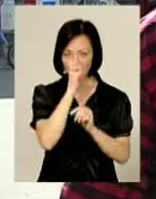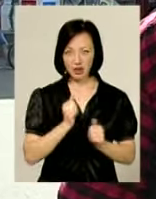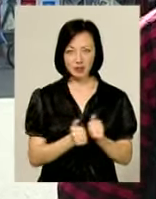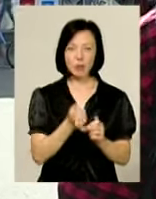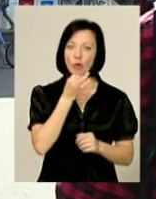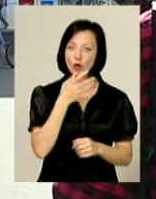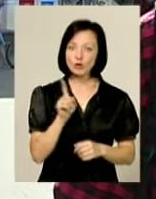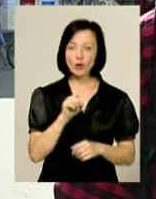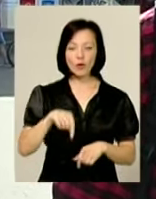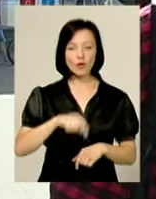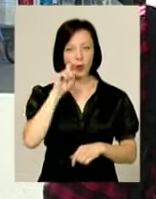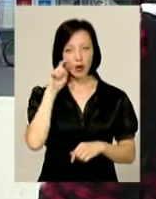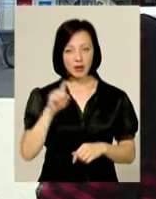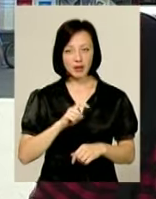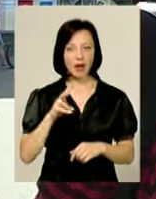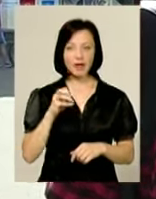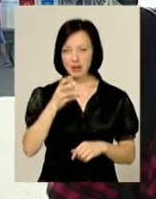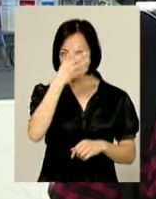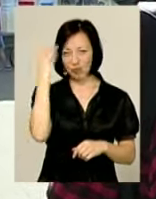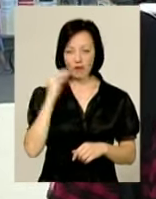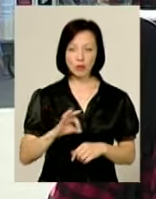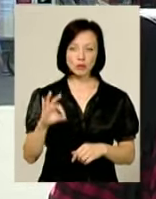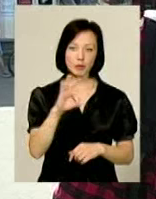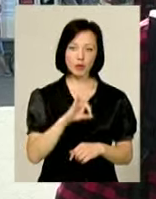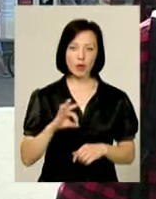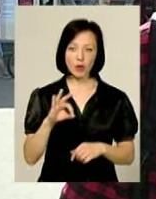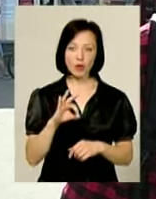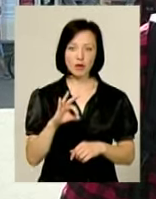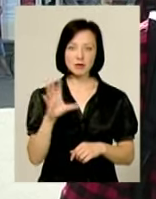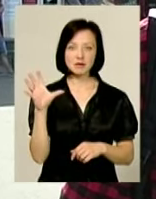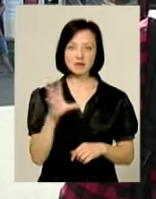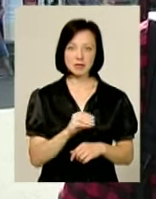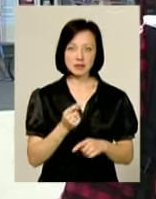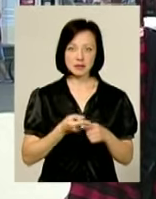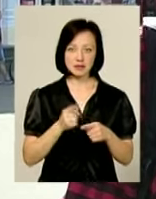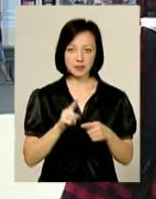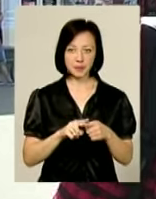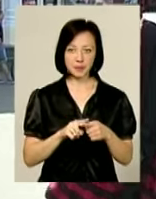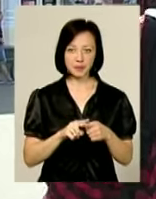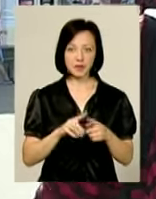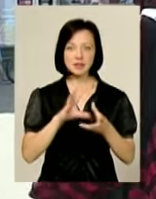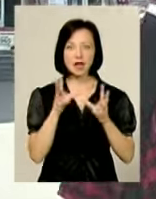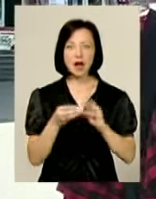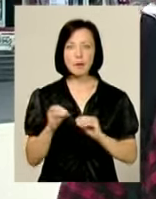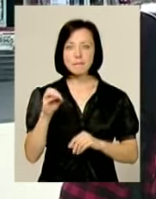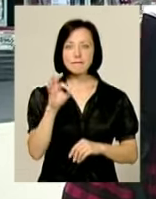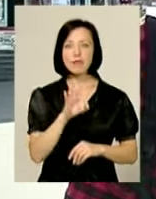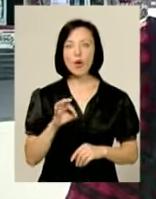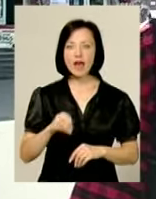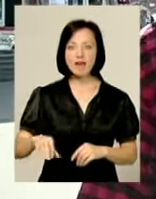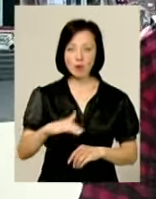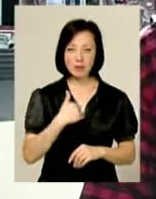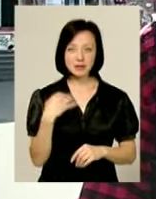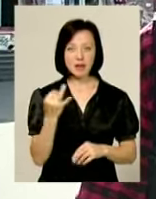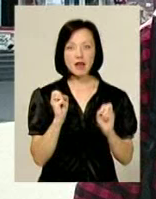подобається, що в Україні не забувають про Європу. Мені цікаво,